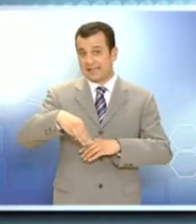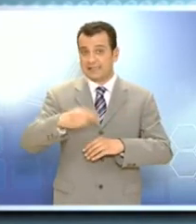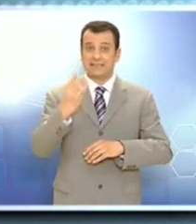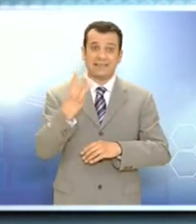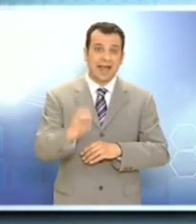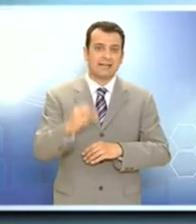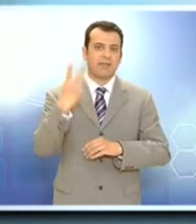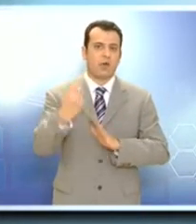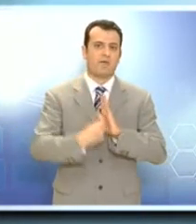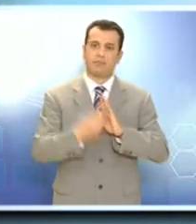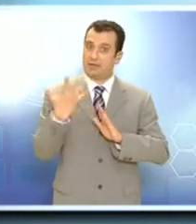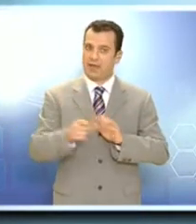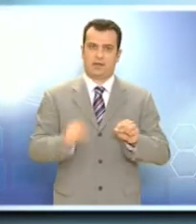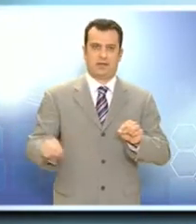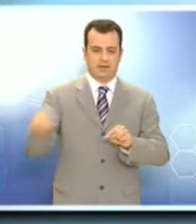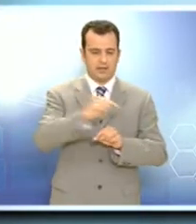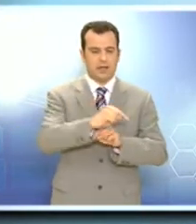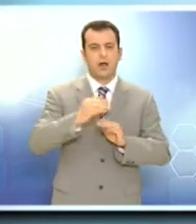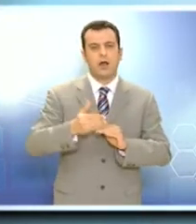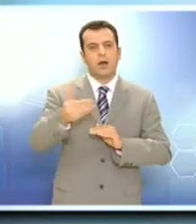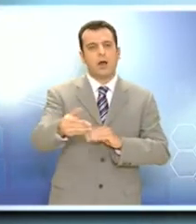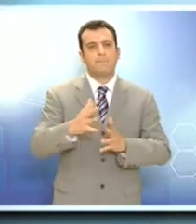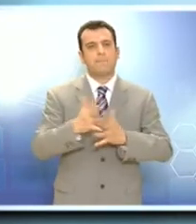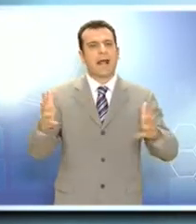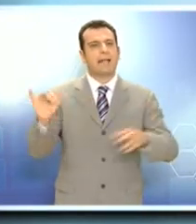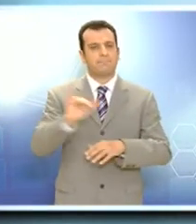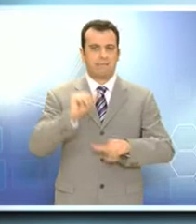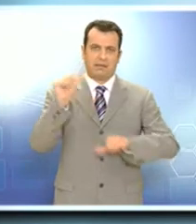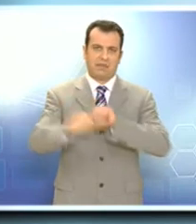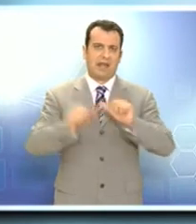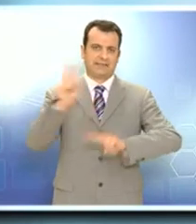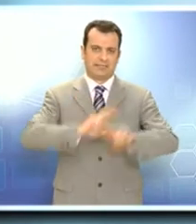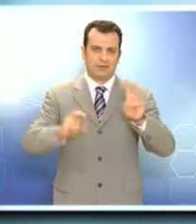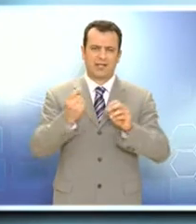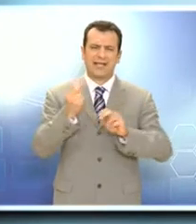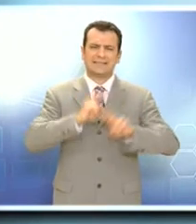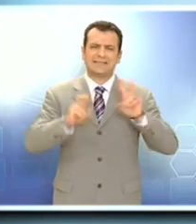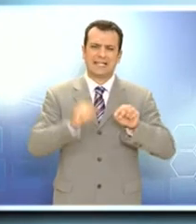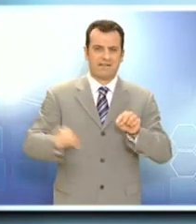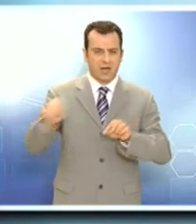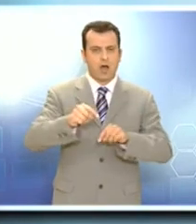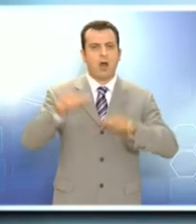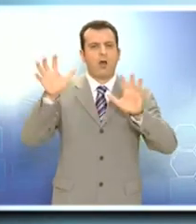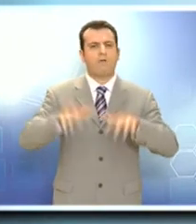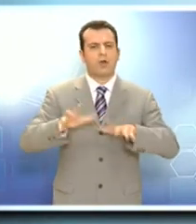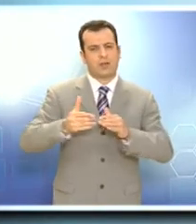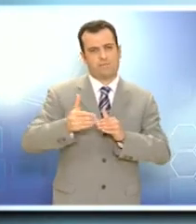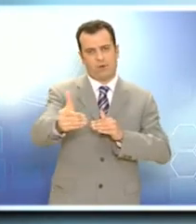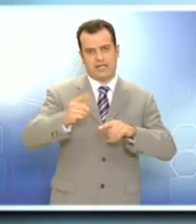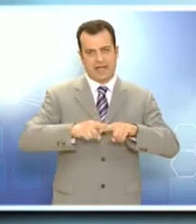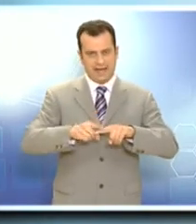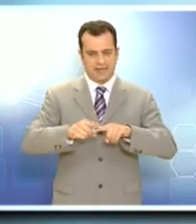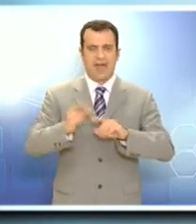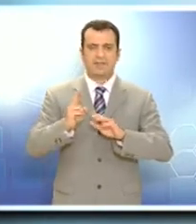στους 32 βαθμούς. Αλλαγή σκηνικού φαίνεται να έχουμε από την Μεγάλη Πέμπτη με τοπικές νεφώσεις, πρόσκαιρες ασθενείς βροχές, κυρίως τα βόρεια